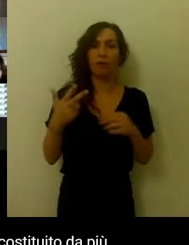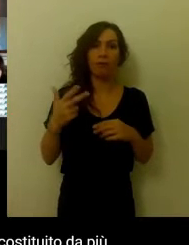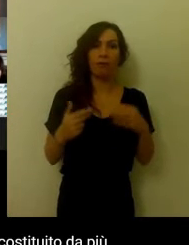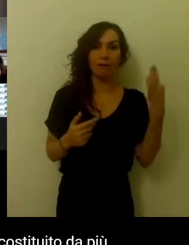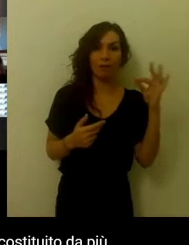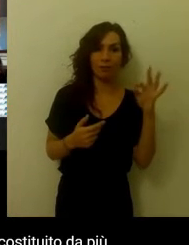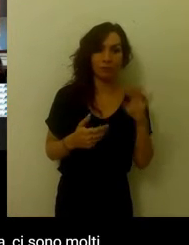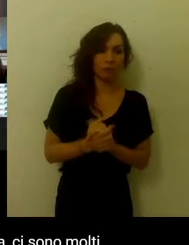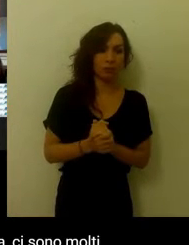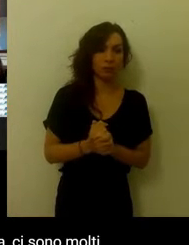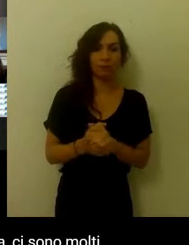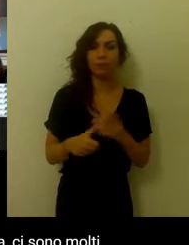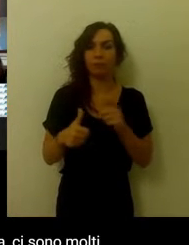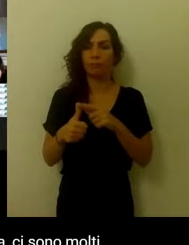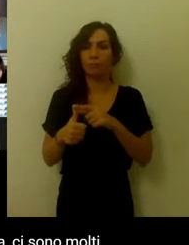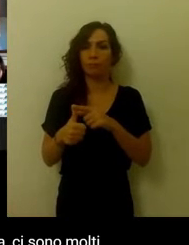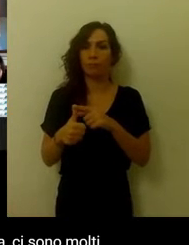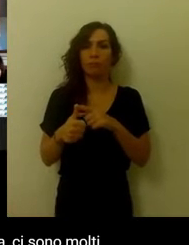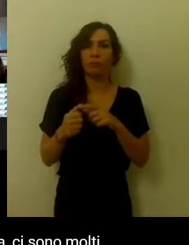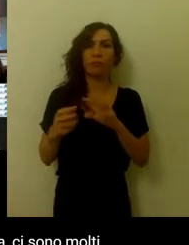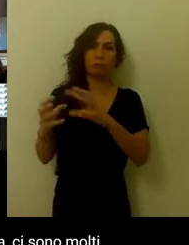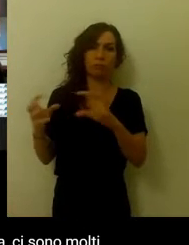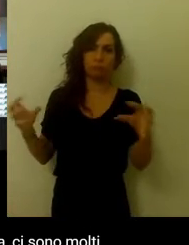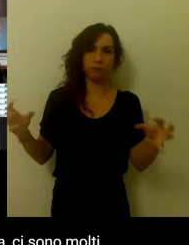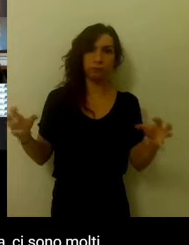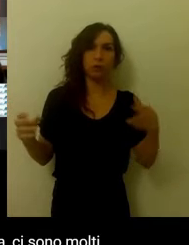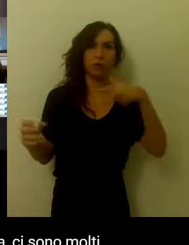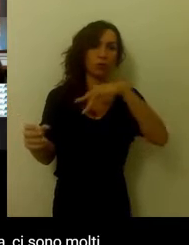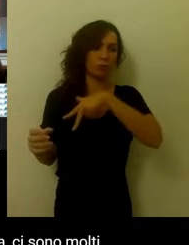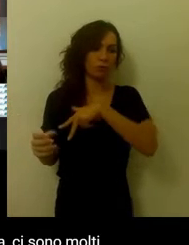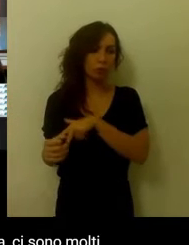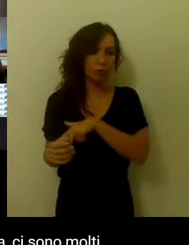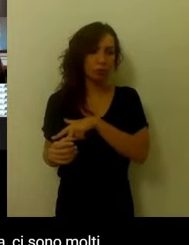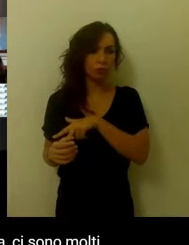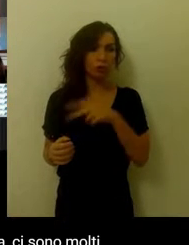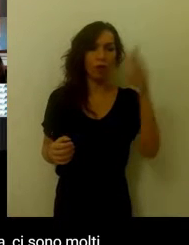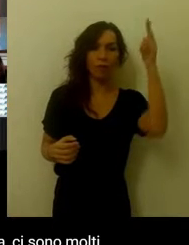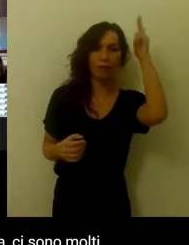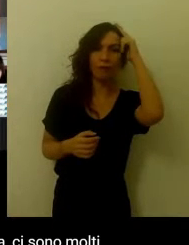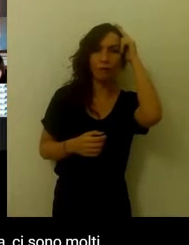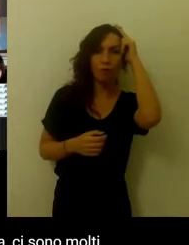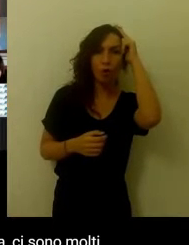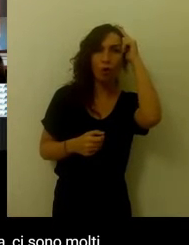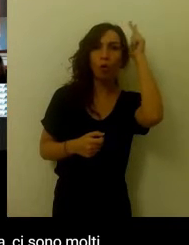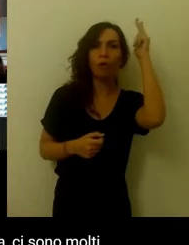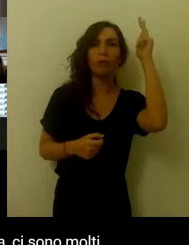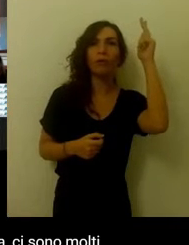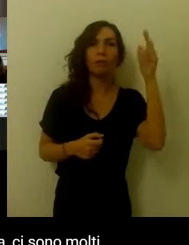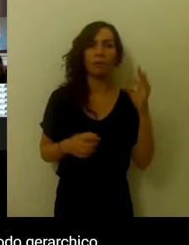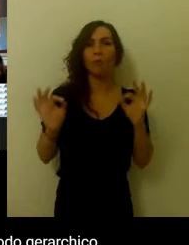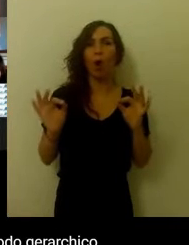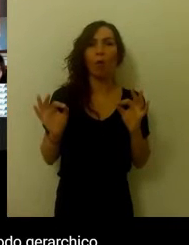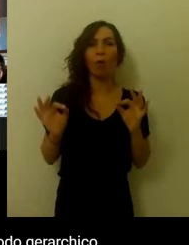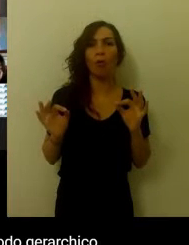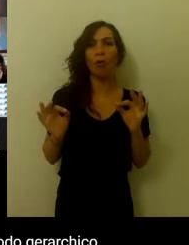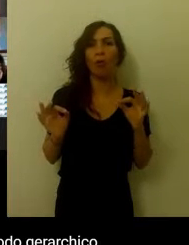È costituito da più dimensioni, sociale, fisica, accademica, religiosa, ci sono quindi molti